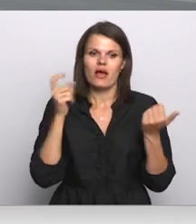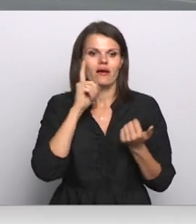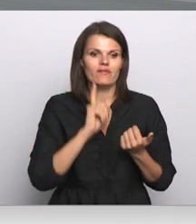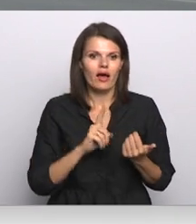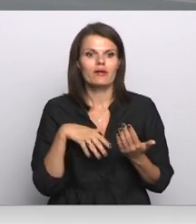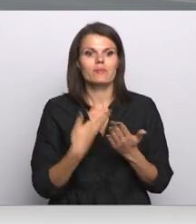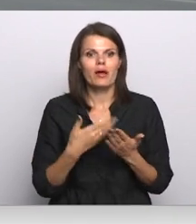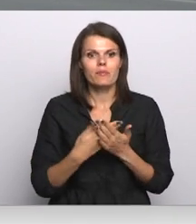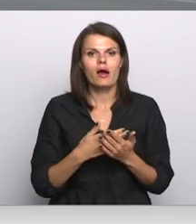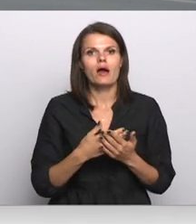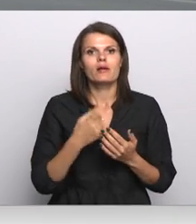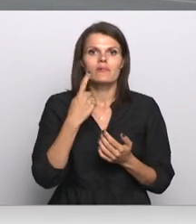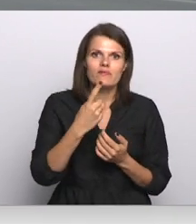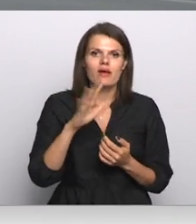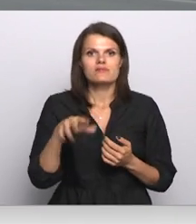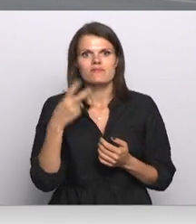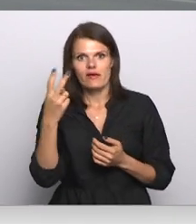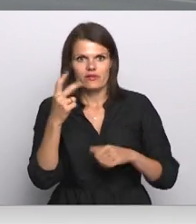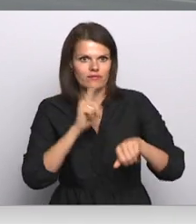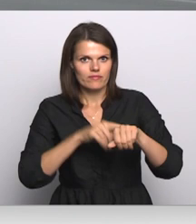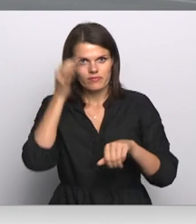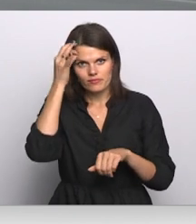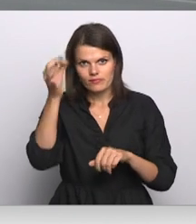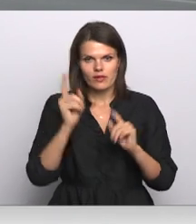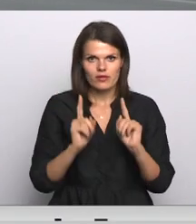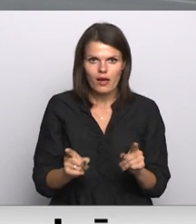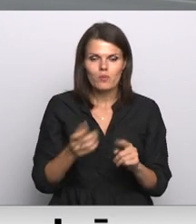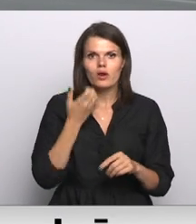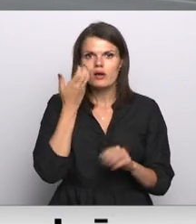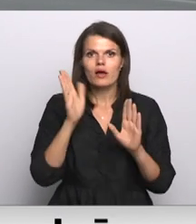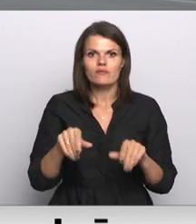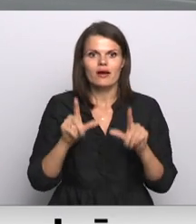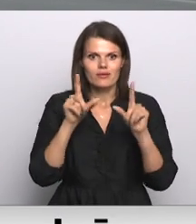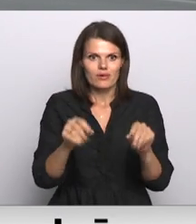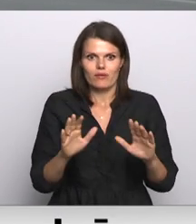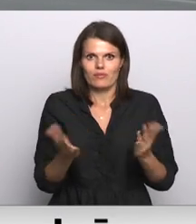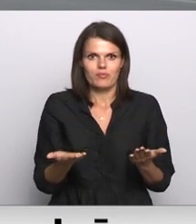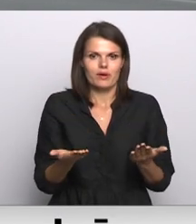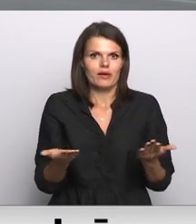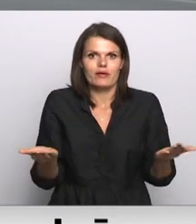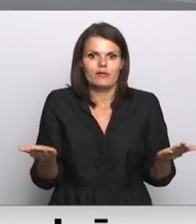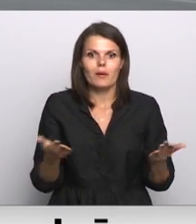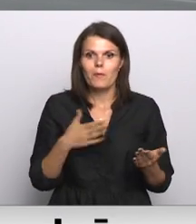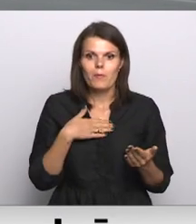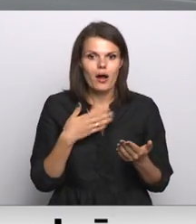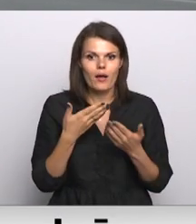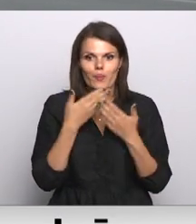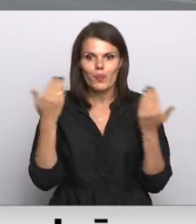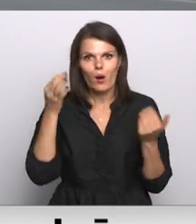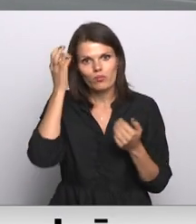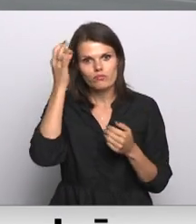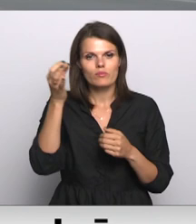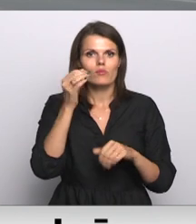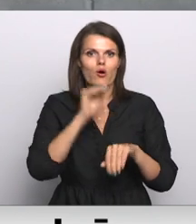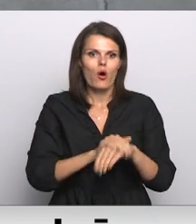ja tev pielāgojas tur vienam vai diviem reiciem dienā, kad tu vairīgi aizbrauk. Bet es, nu, tā kā man nav noteikta